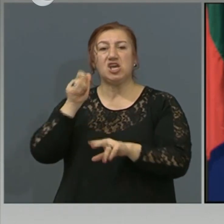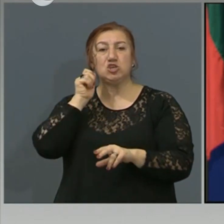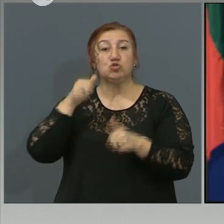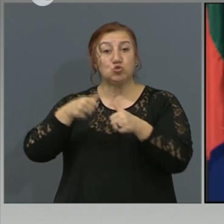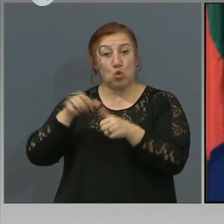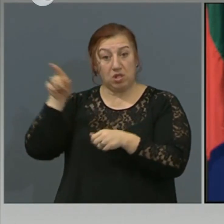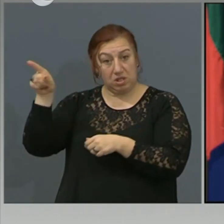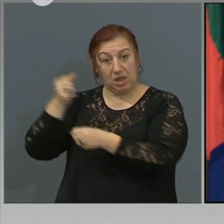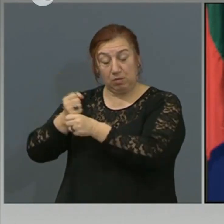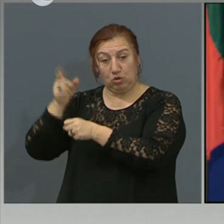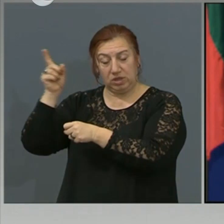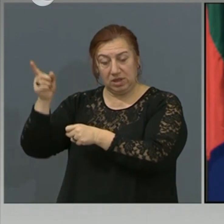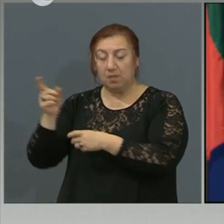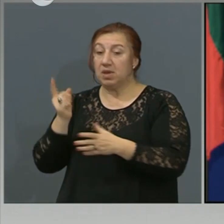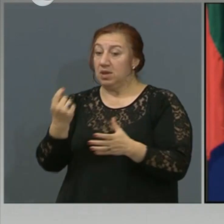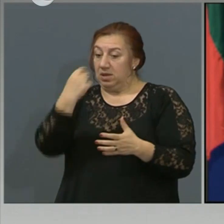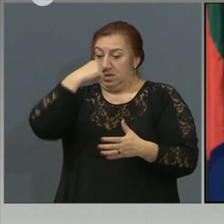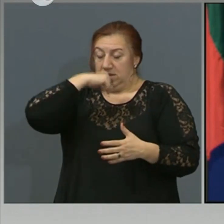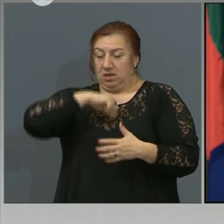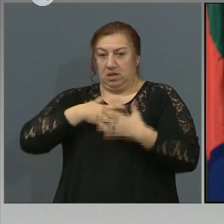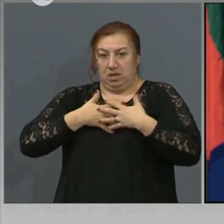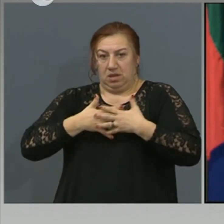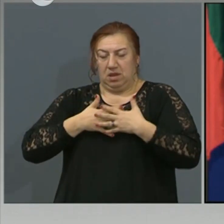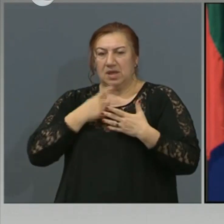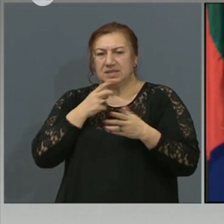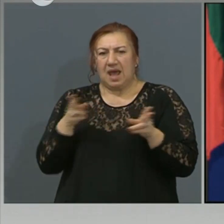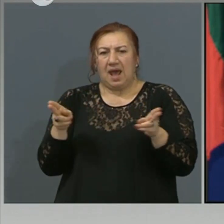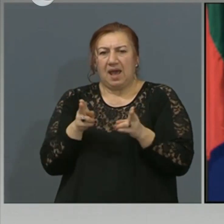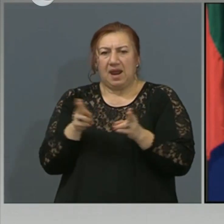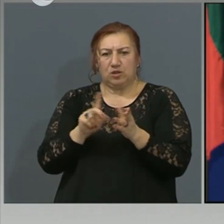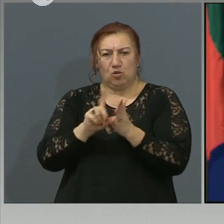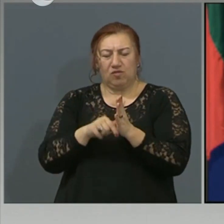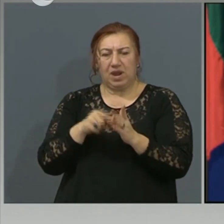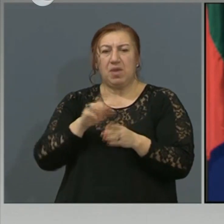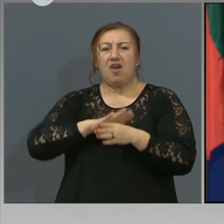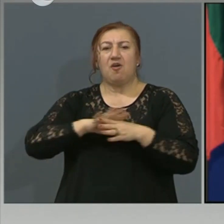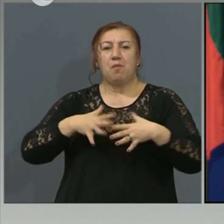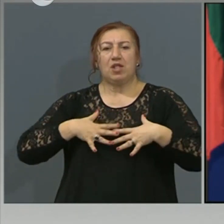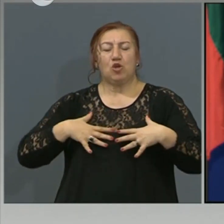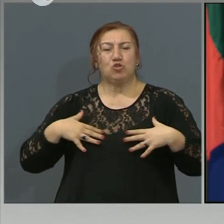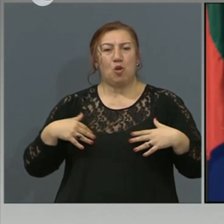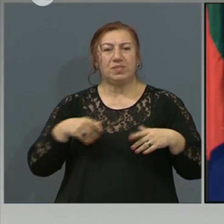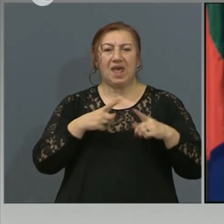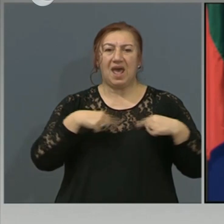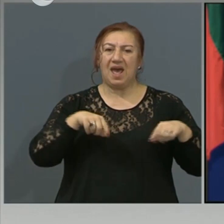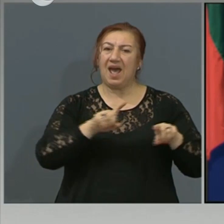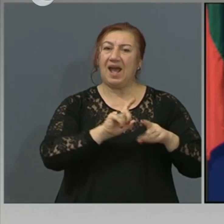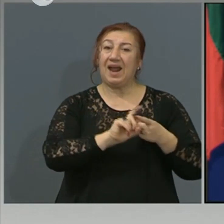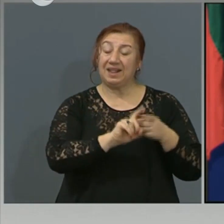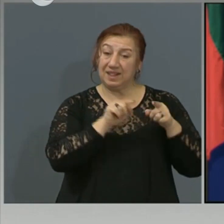която беше интубирана за кратко в Белодробната клиника и